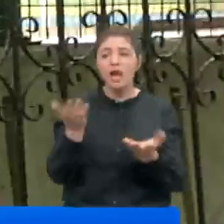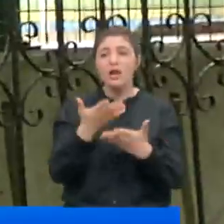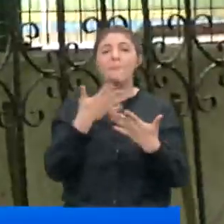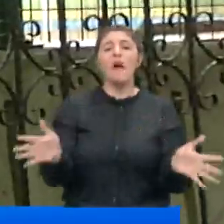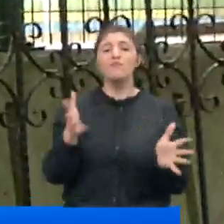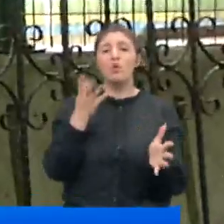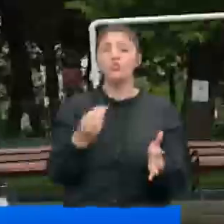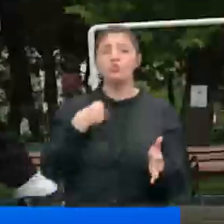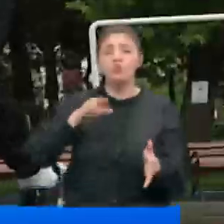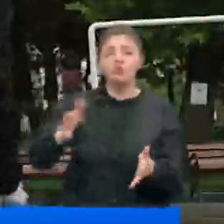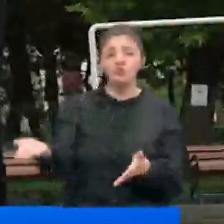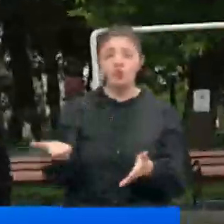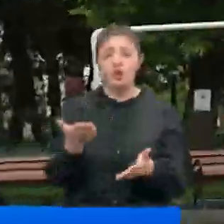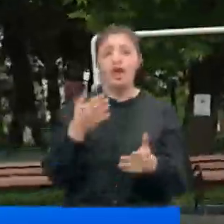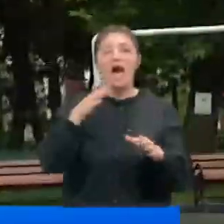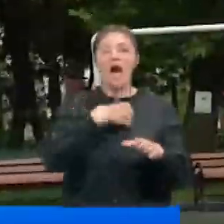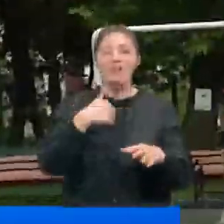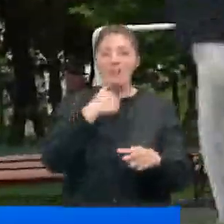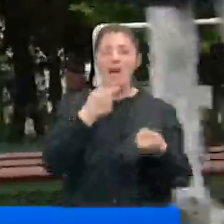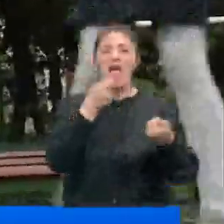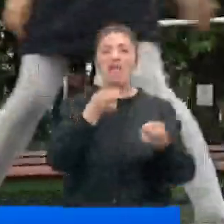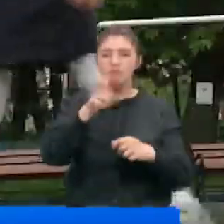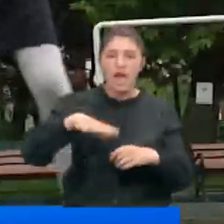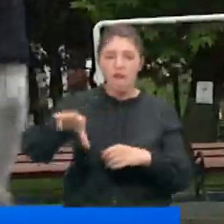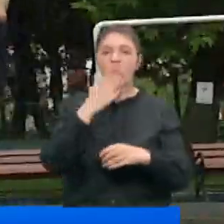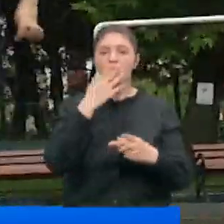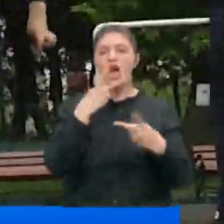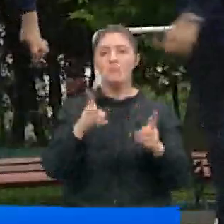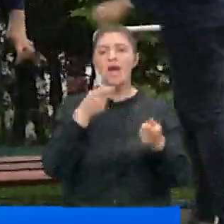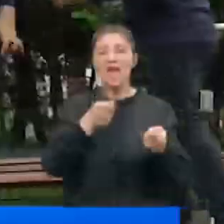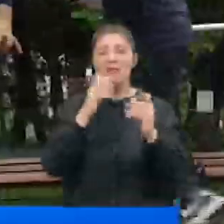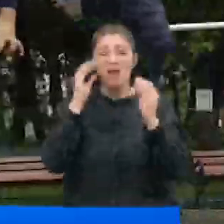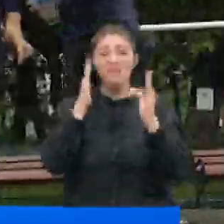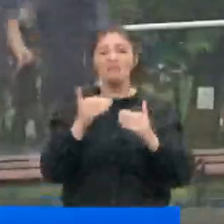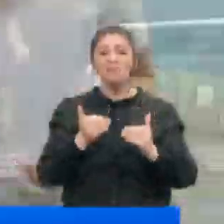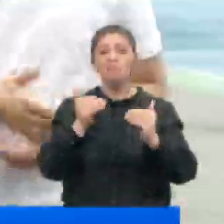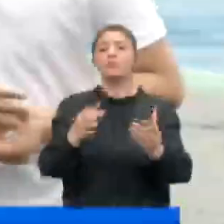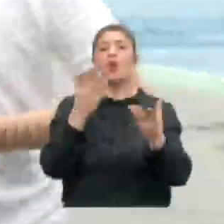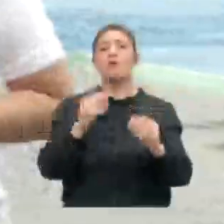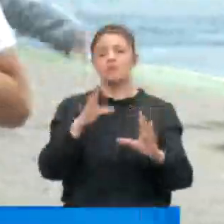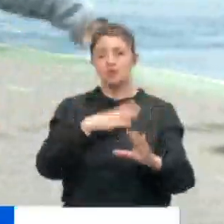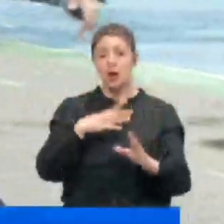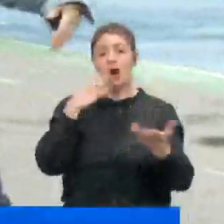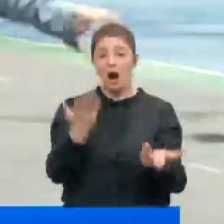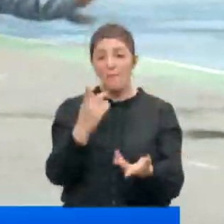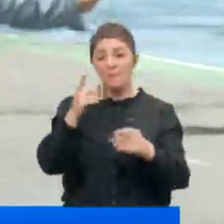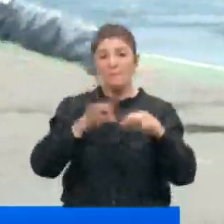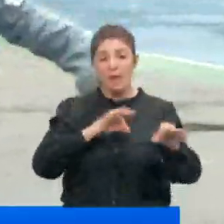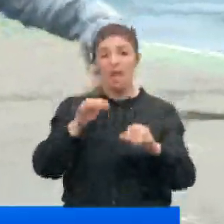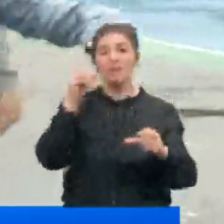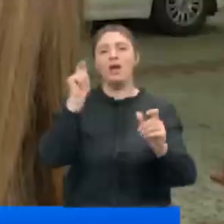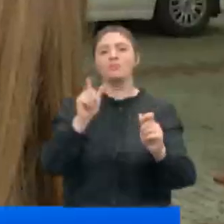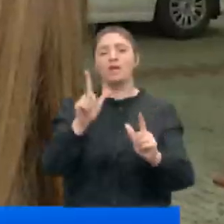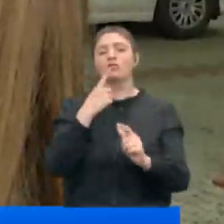mahvoldu yani çocuğun. Velilerde, eğitimcilerde okulların açılması eğitimin daha fazla aksamaması taraftarı. Ancak bir planlama